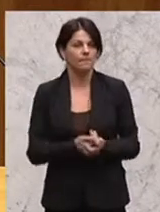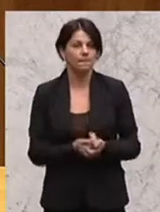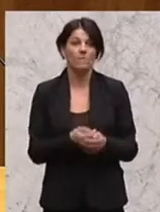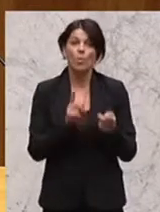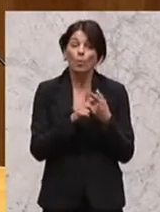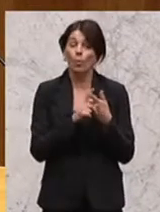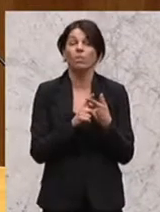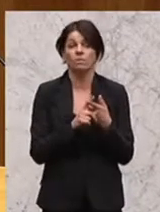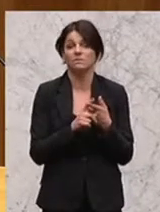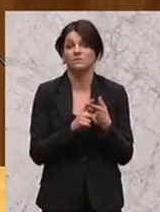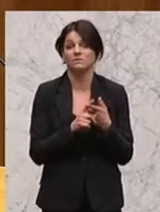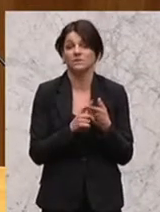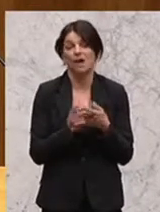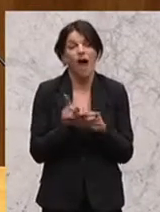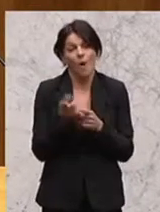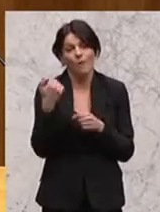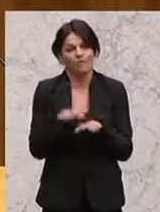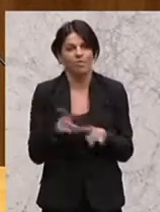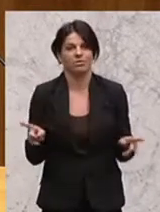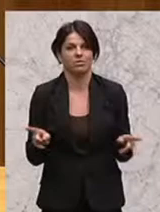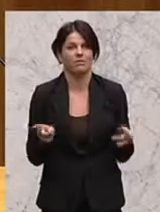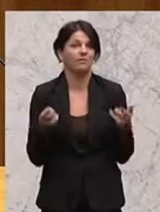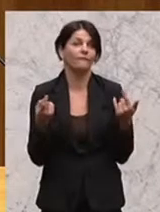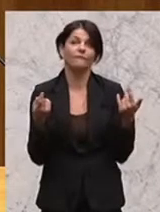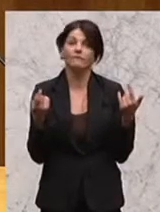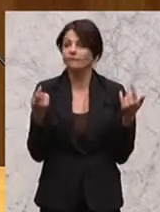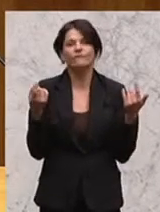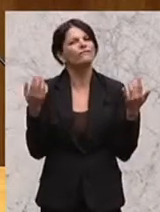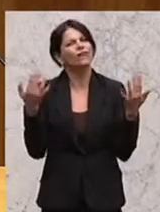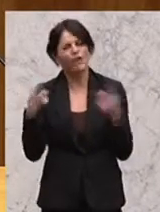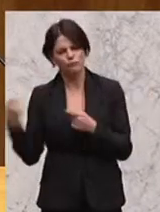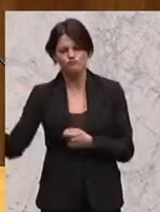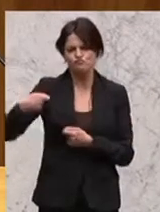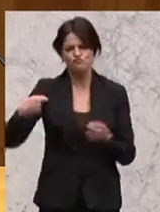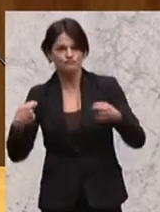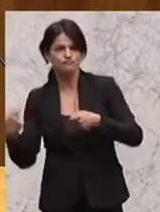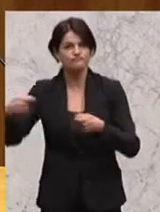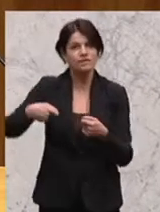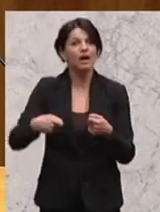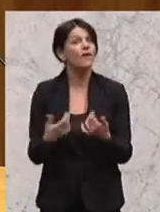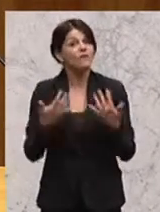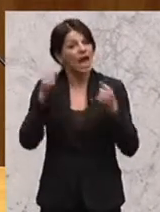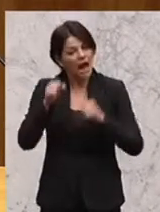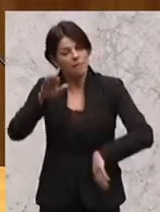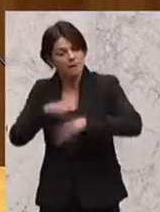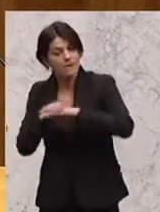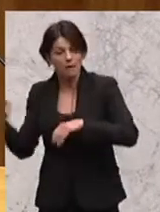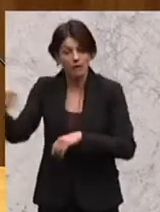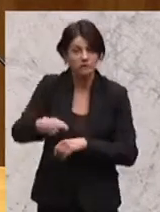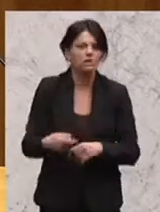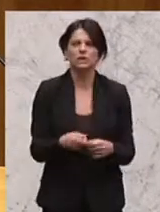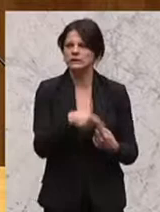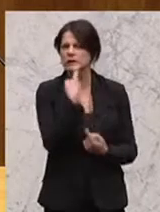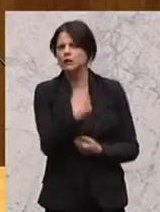es wird auch darauf ankommen, wie viel pro Anleger in ein Unternehmen investiert werden kann. Und wenn dann die